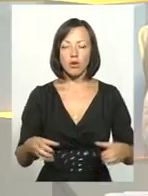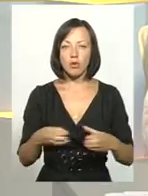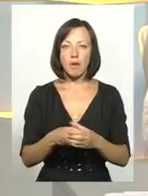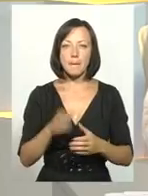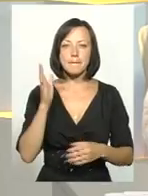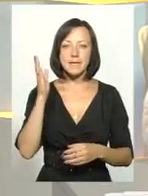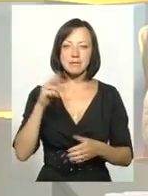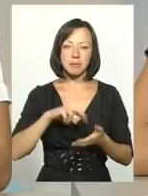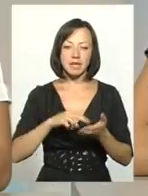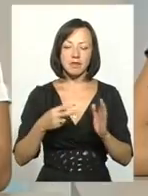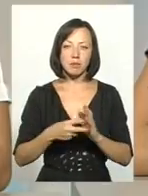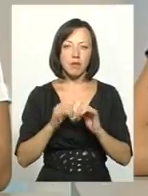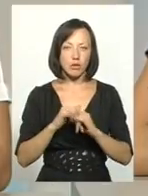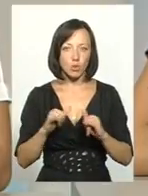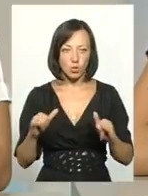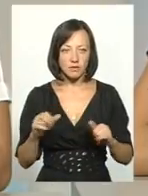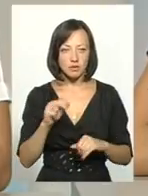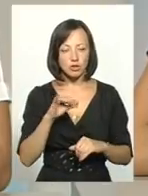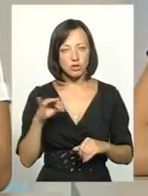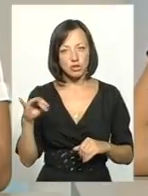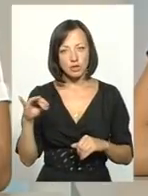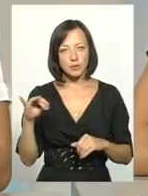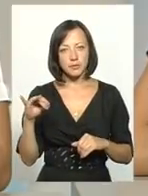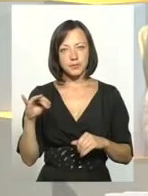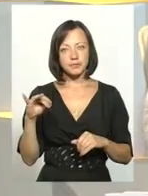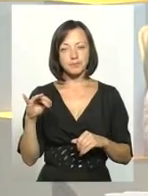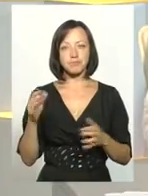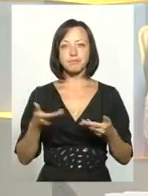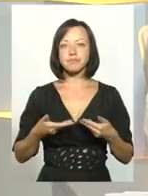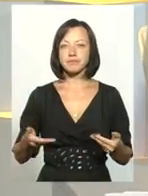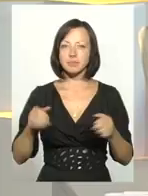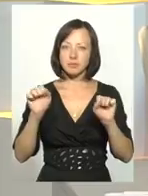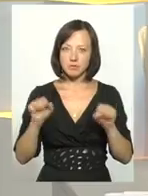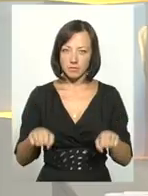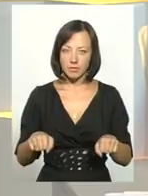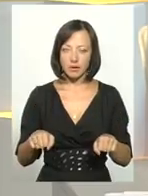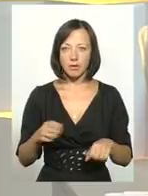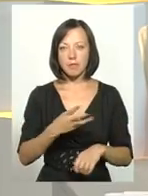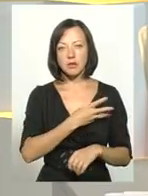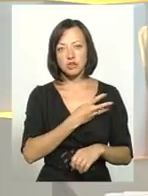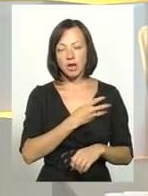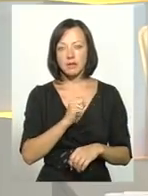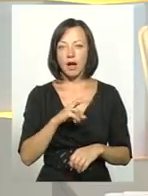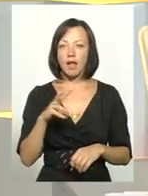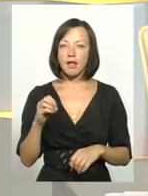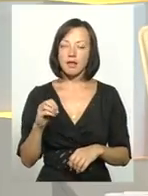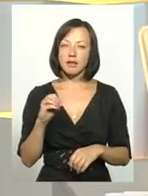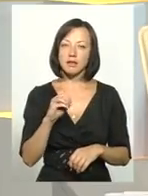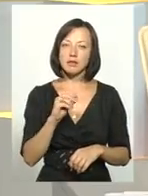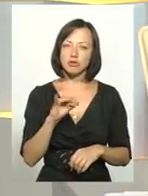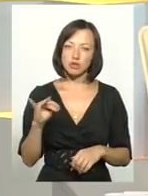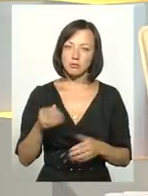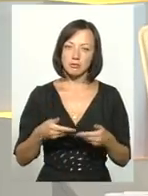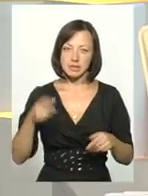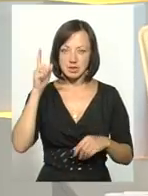перспективний план розвитку? Чи ми можемо чогось бажати? Але чи ми вже